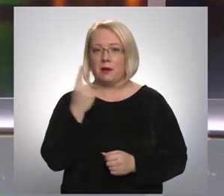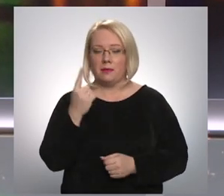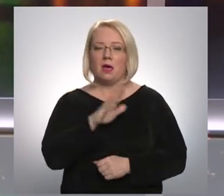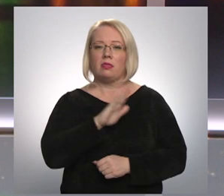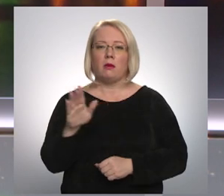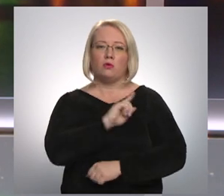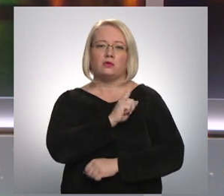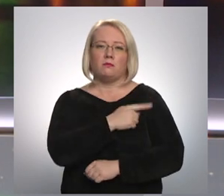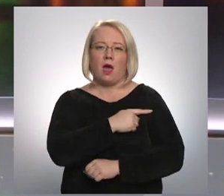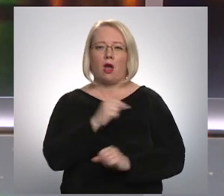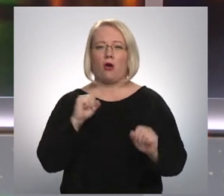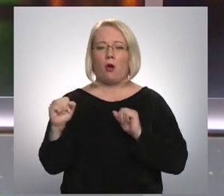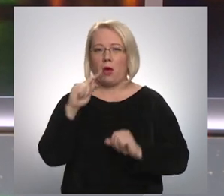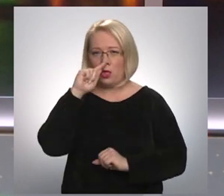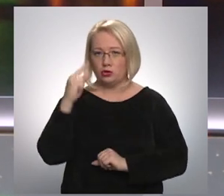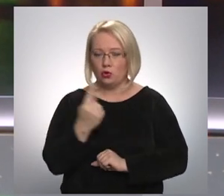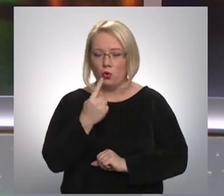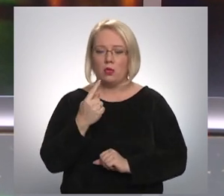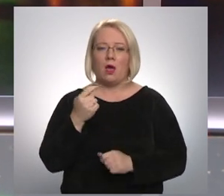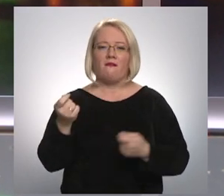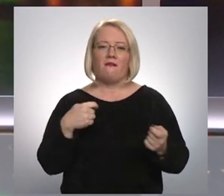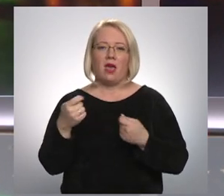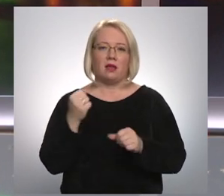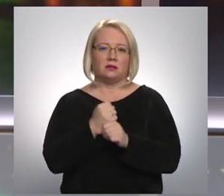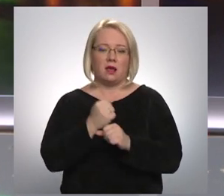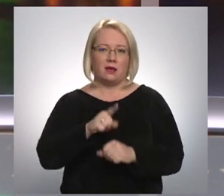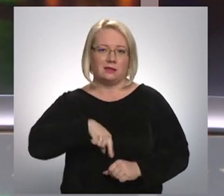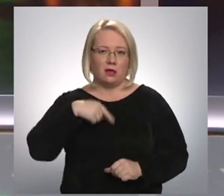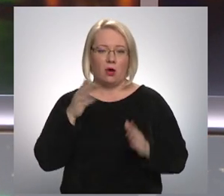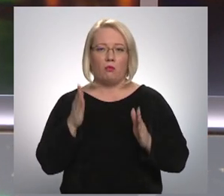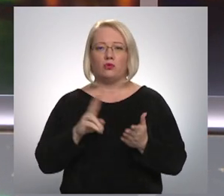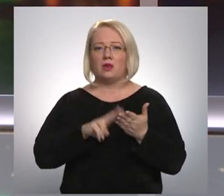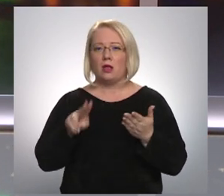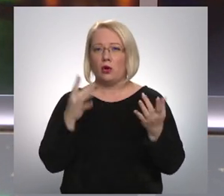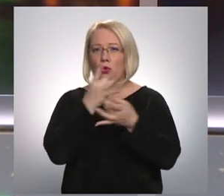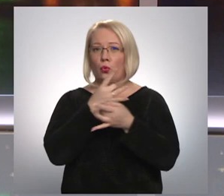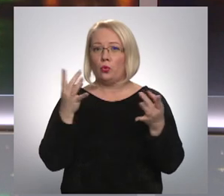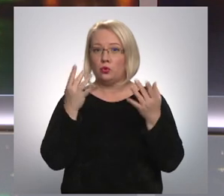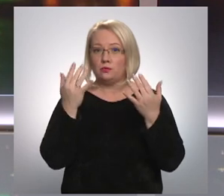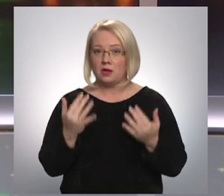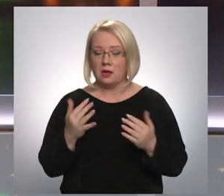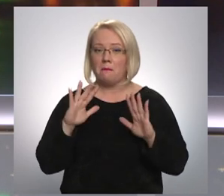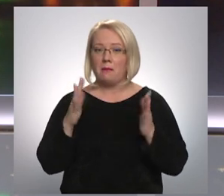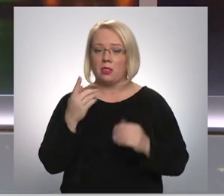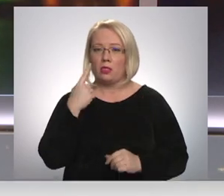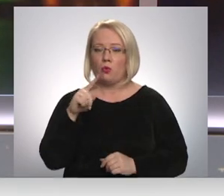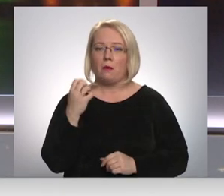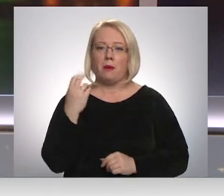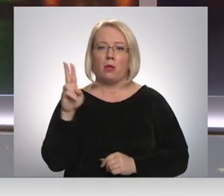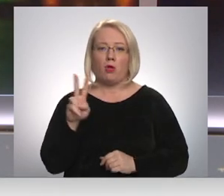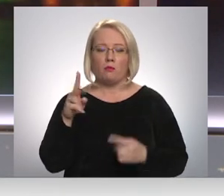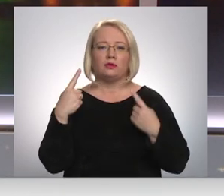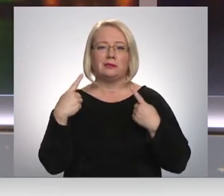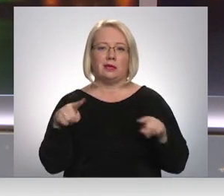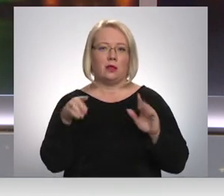spēkā komandāna stunda, beikalu darba laika būs garāki un atļauti būs kultūras pasākumi. Taču no 15. novembra būs spēkā citi